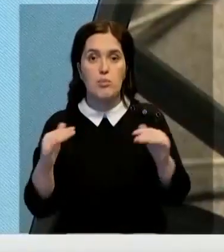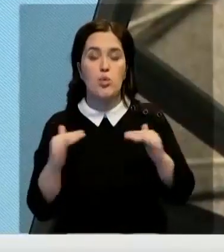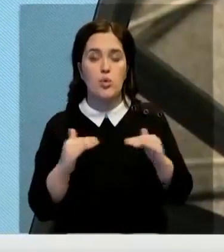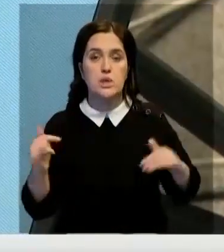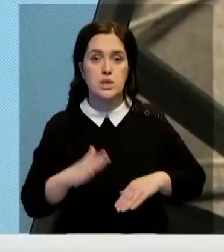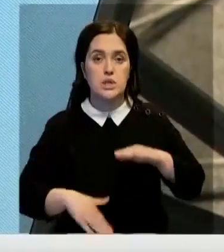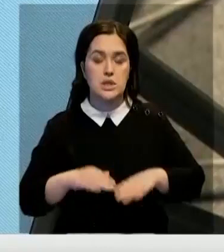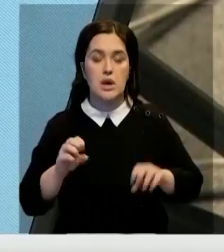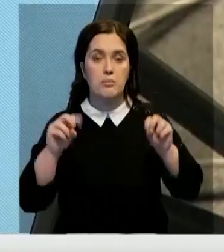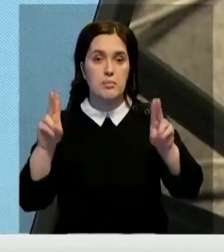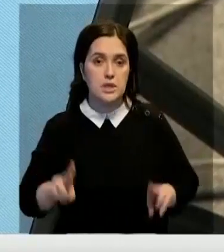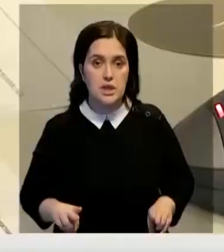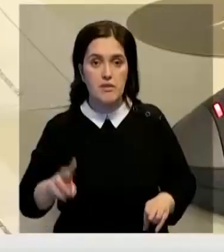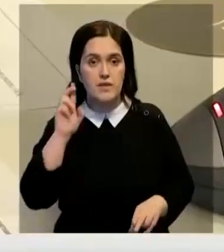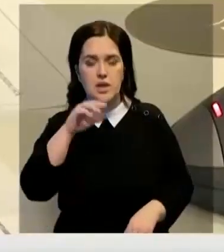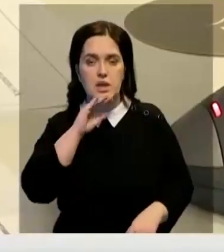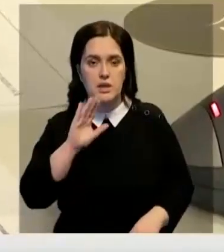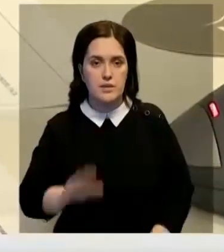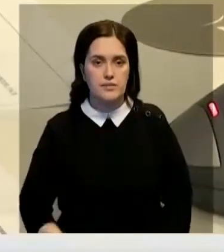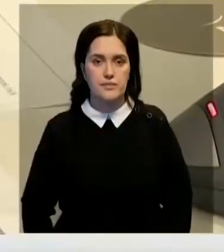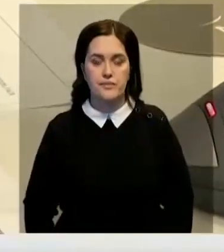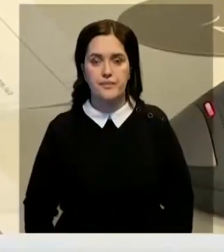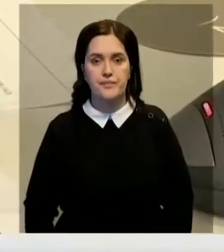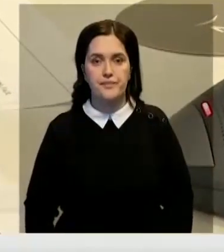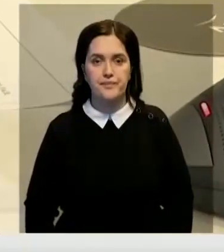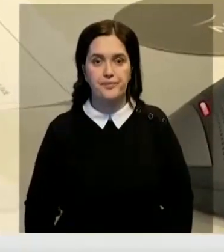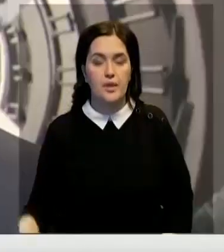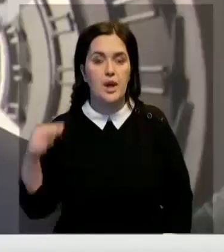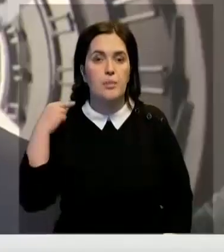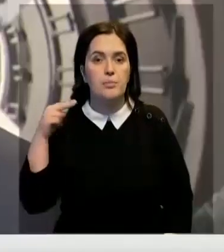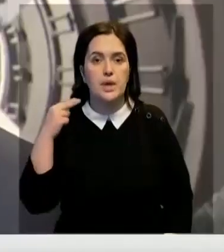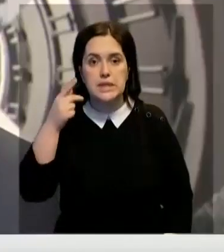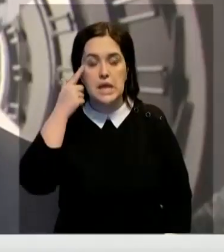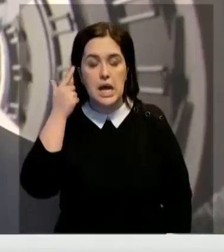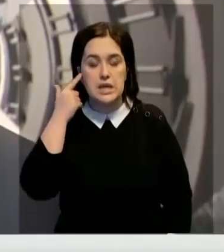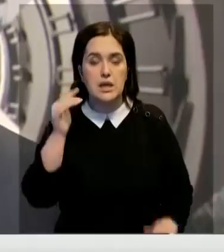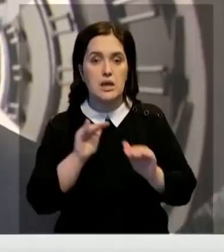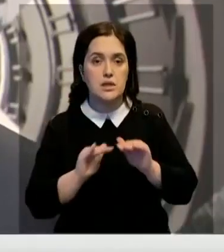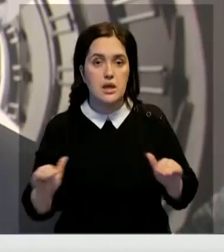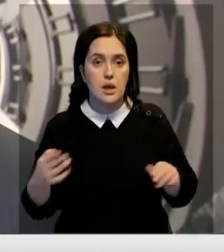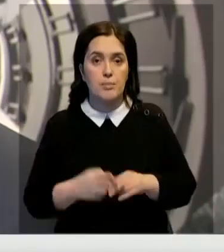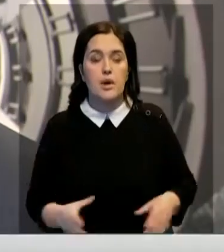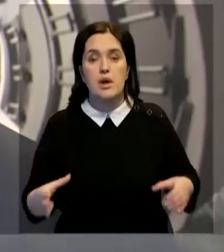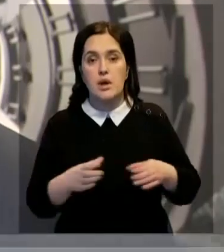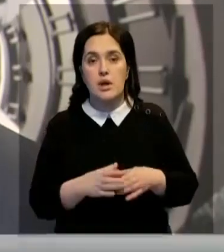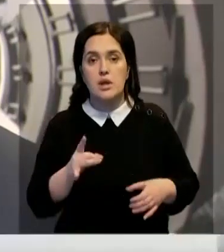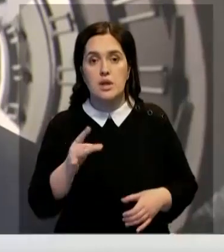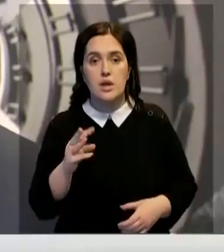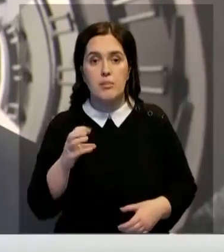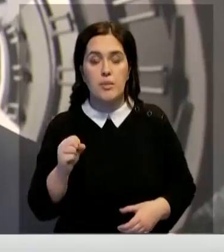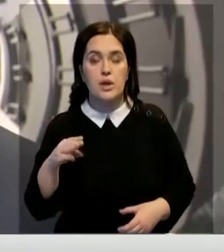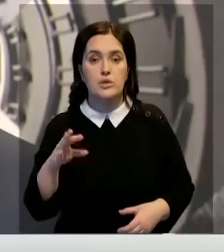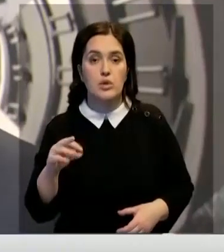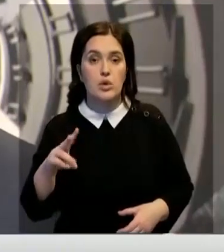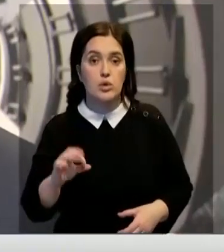специалистов, по его словам, в стране достаточно. Президент Азиатско-Тихоокеанского лиги ревматолога, президент,